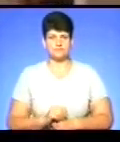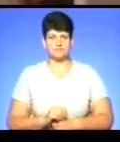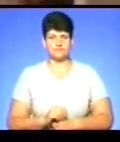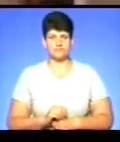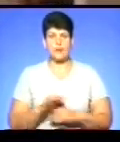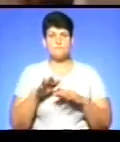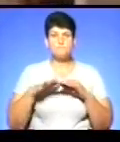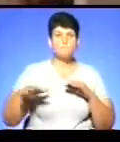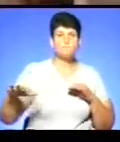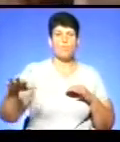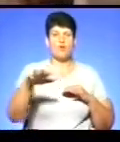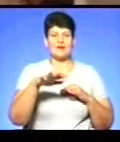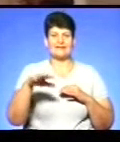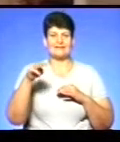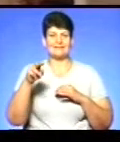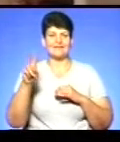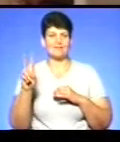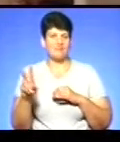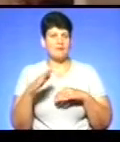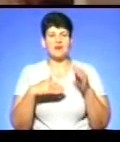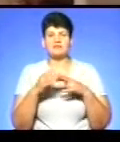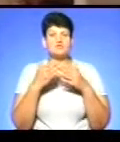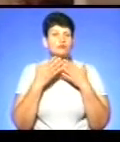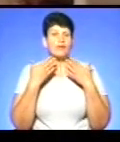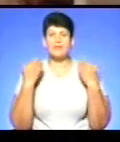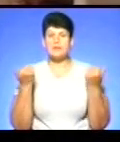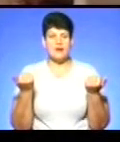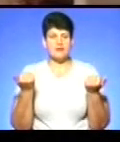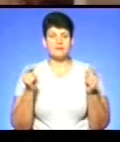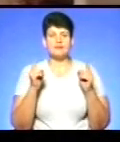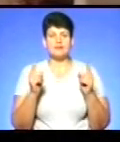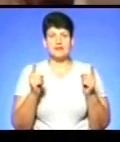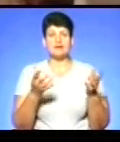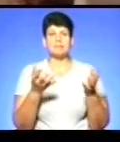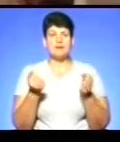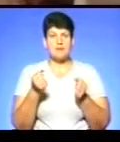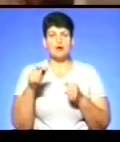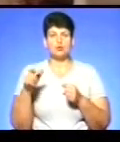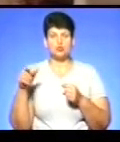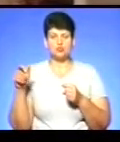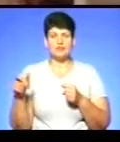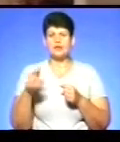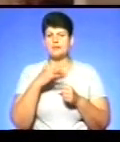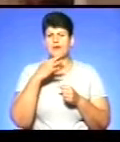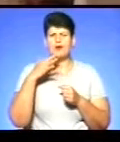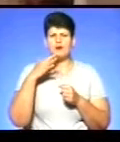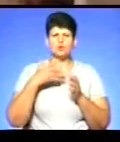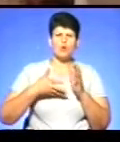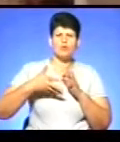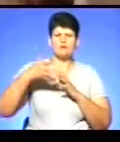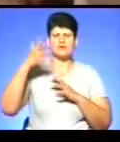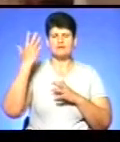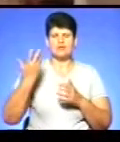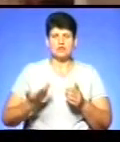нас в полі практично немає. Тільки приймають люди, які в багатоповерхівках живуть, антенни